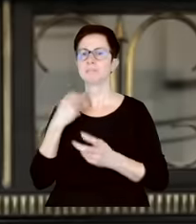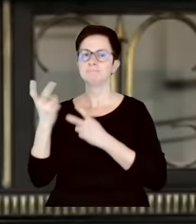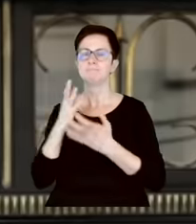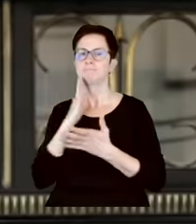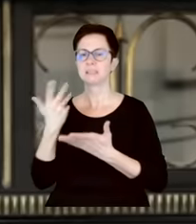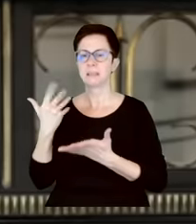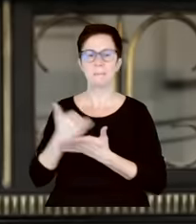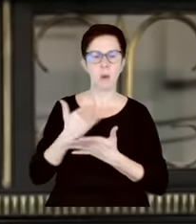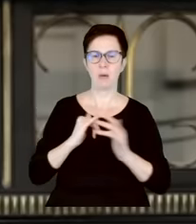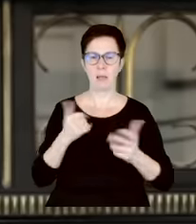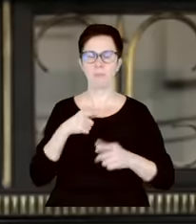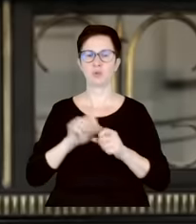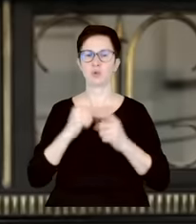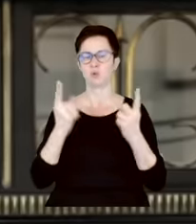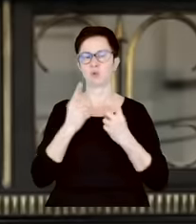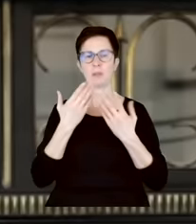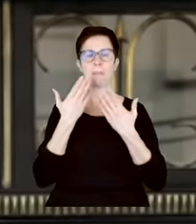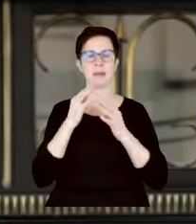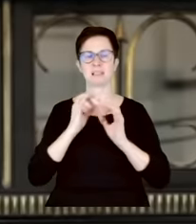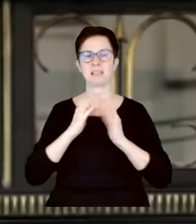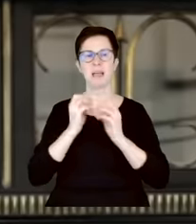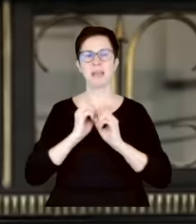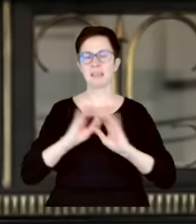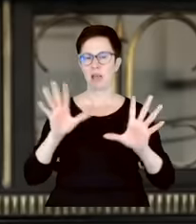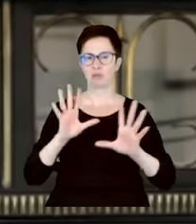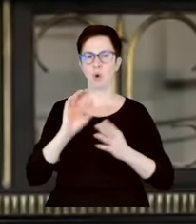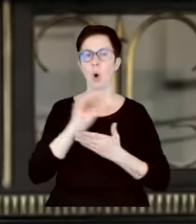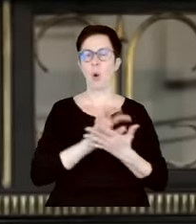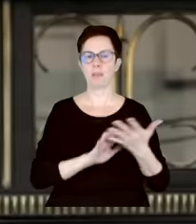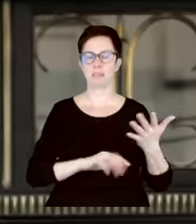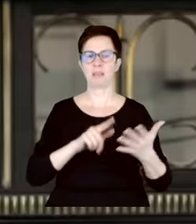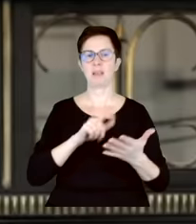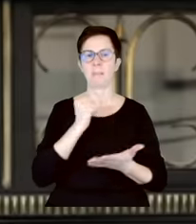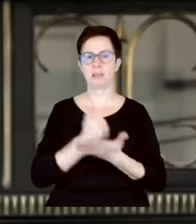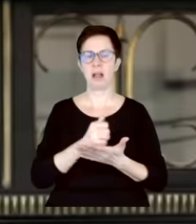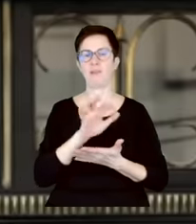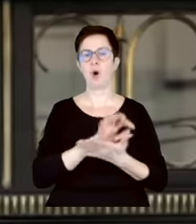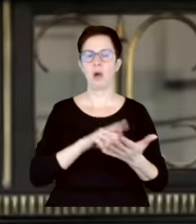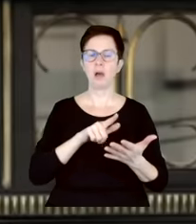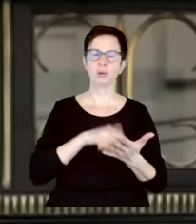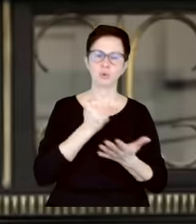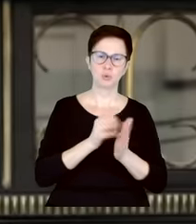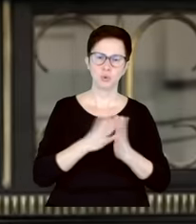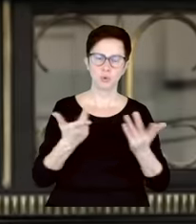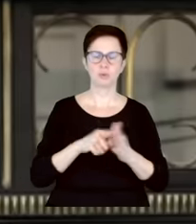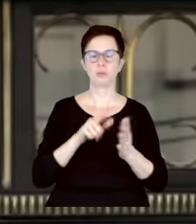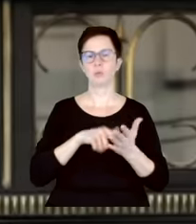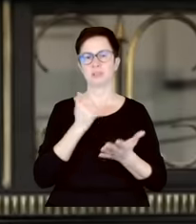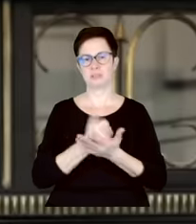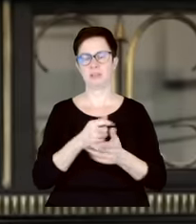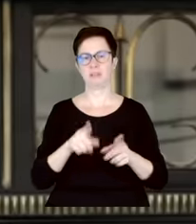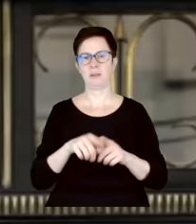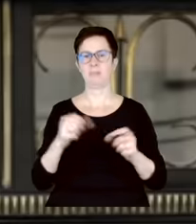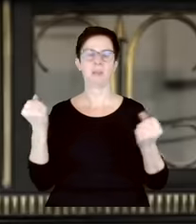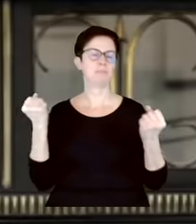to są sytuacje bardzo jasno opisane w prawie, w konstytucji i w ustawach i bardzo, bym powiedziała, brutalnie łamane